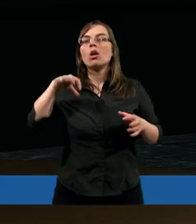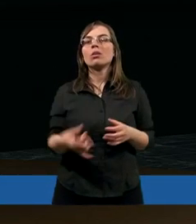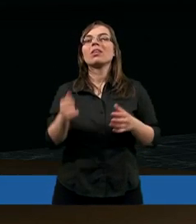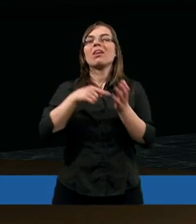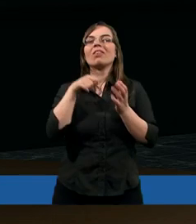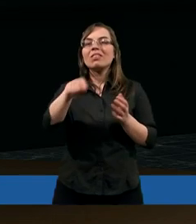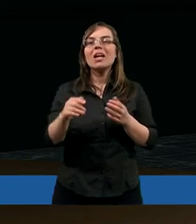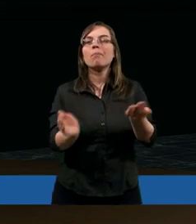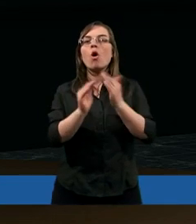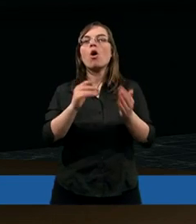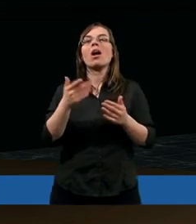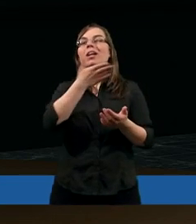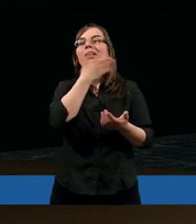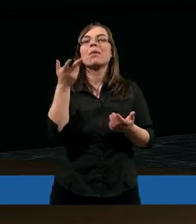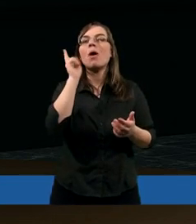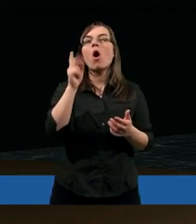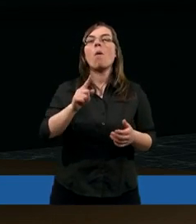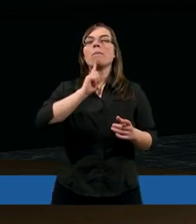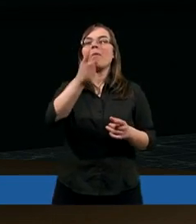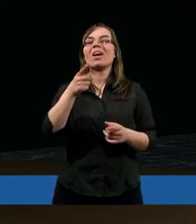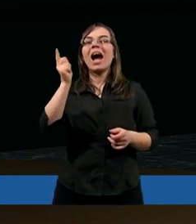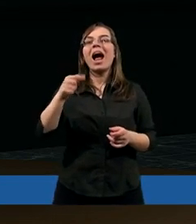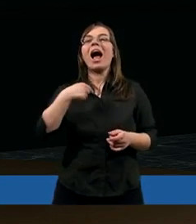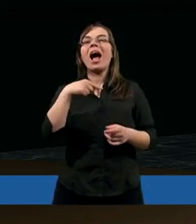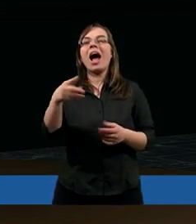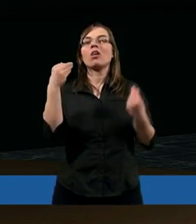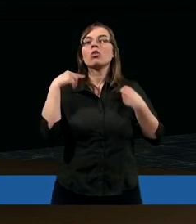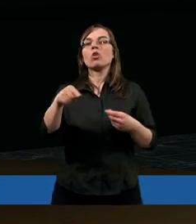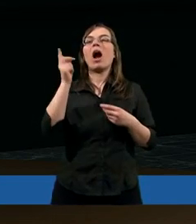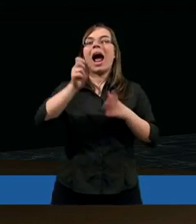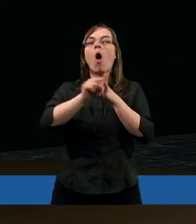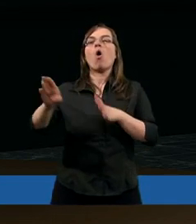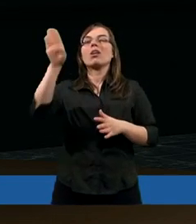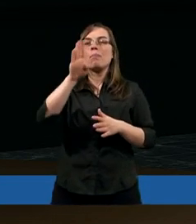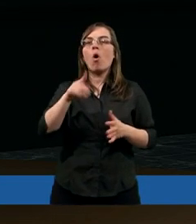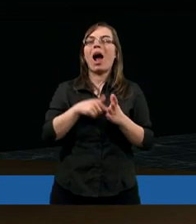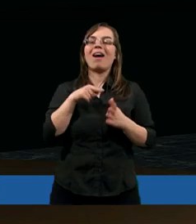w tym momencie się okazało, że nie ma komu powiedzieć kazania, a ja dostałam to kazanie od Boga.